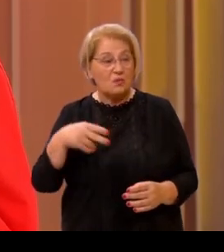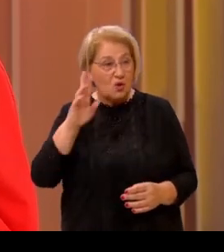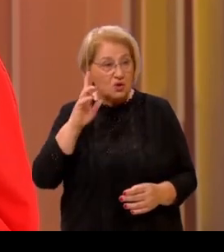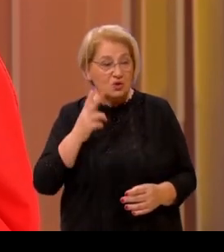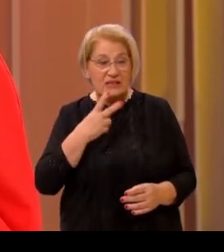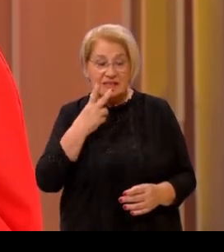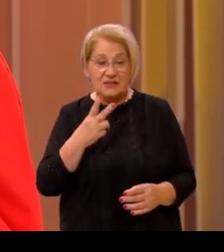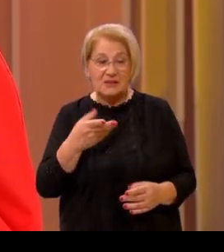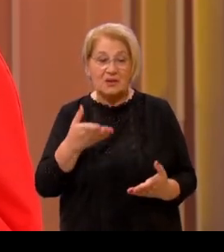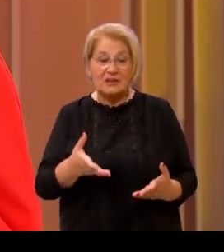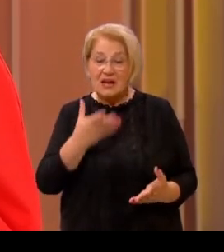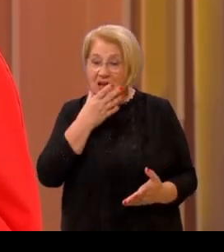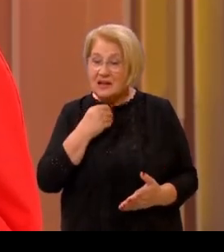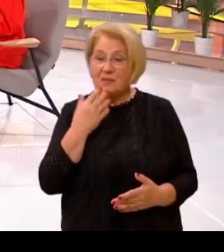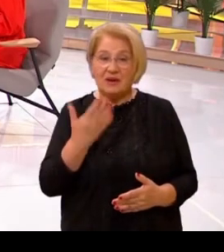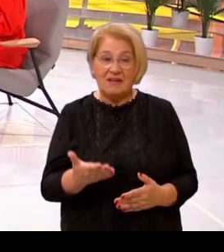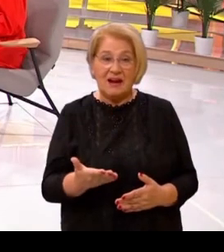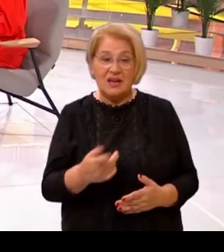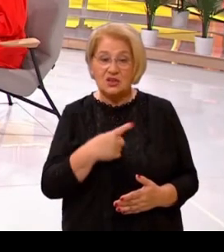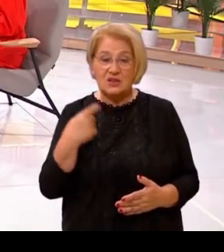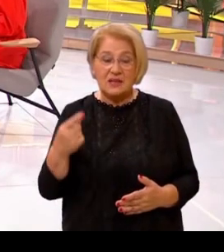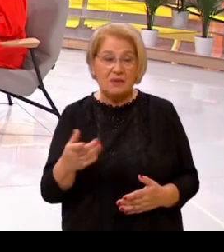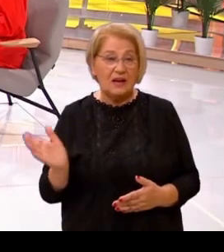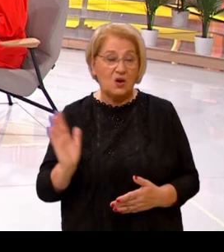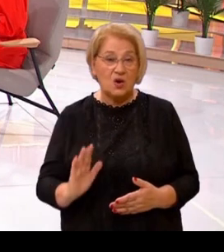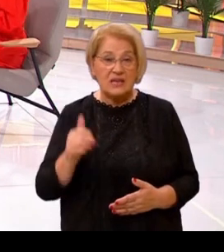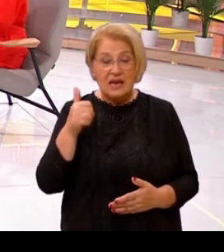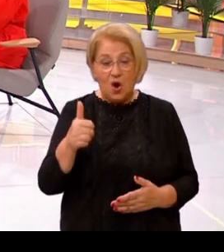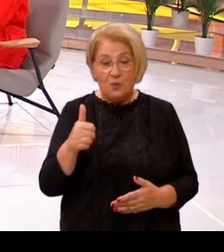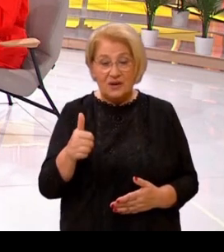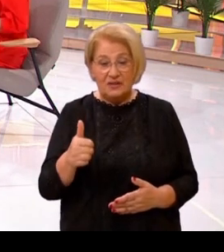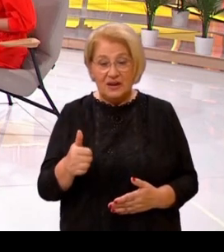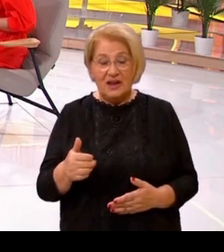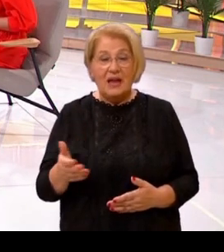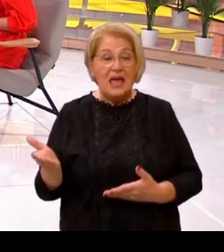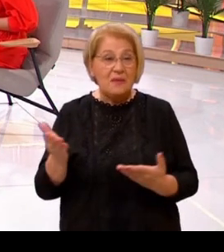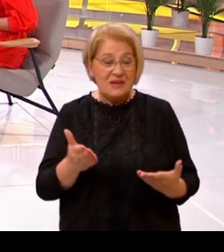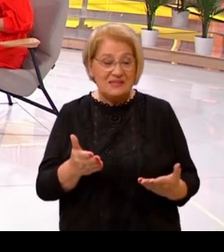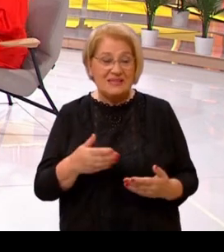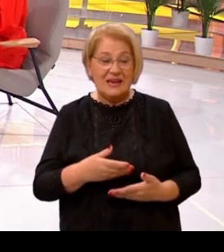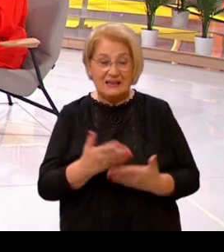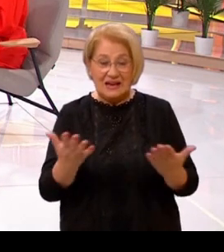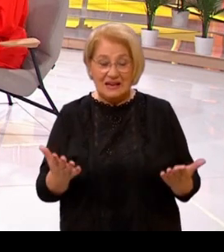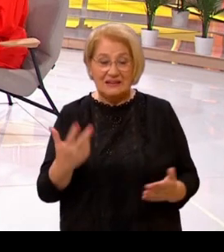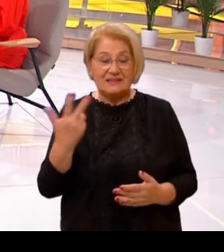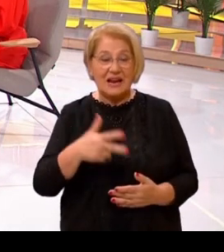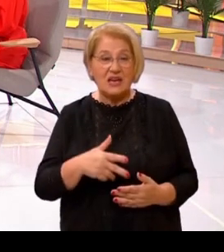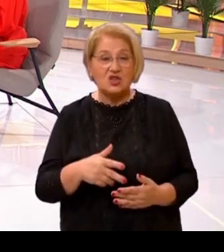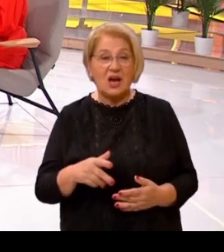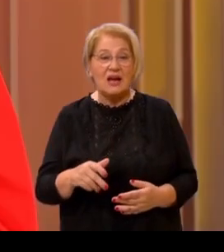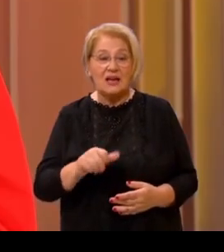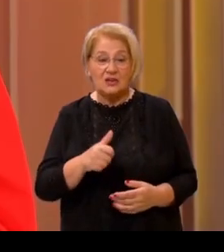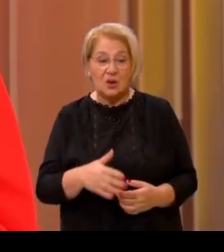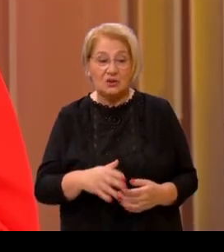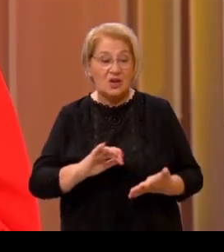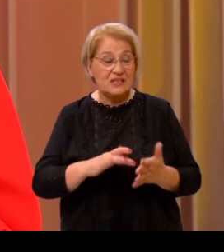vidimo u našem studiju. Vama najljepša hvala što ste bili gosti ove prve u sezoni emisije Treća dob i to bi